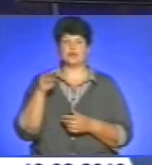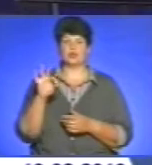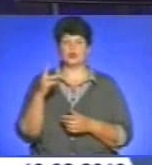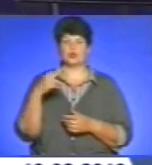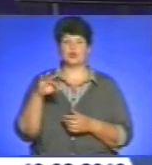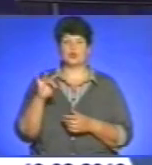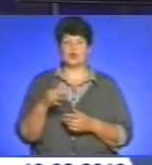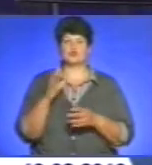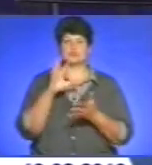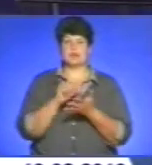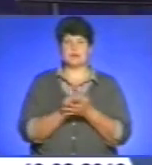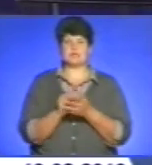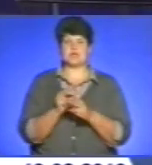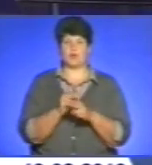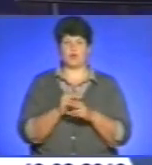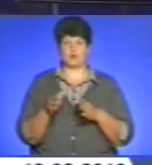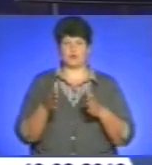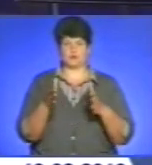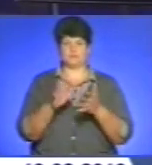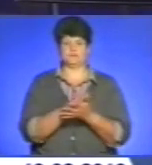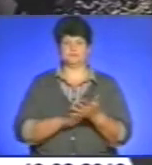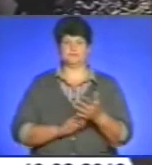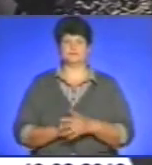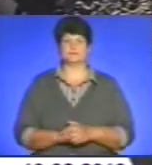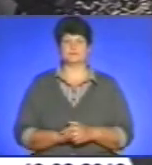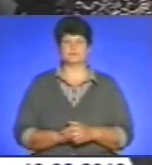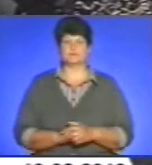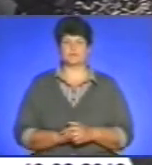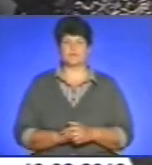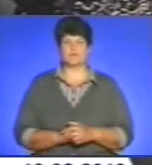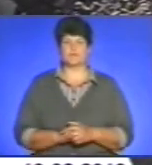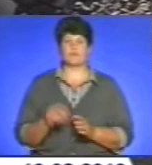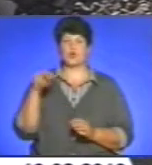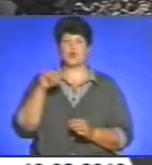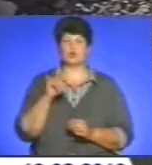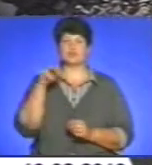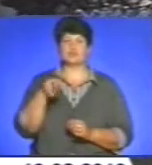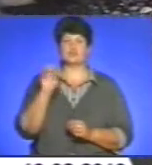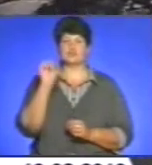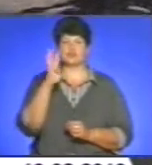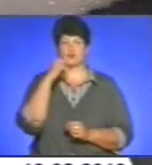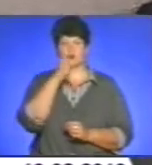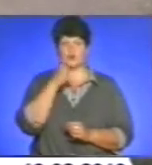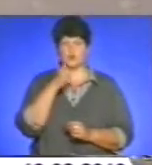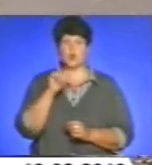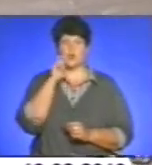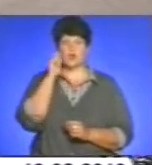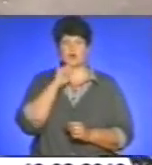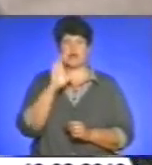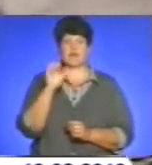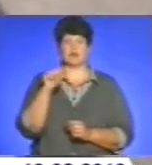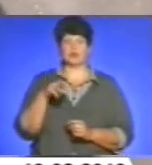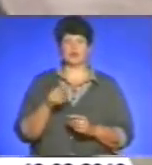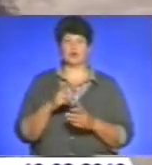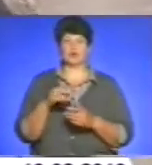що займаються ремонтом доріг. Докладніше далі. У 2014-му «Укравтодор» планує відремонтувати